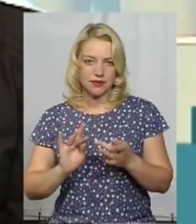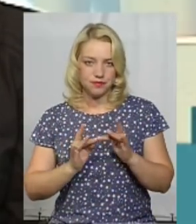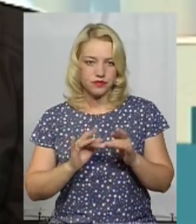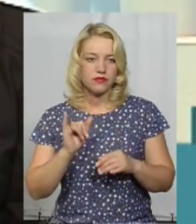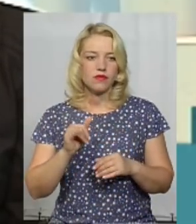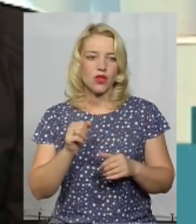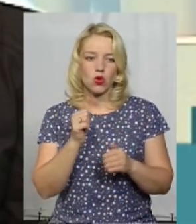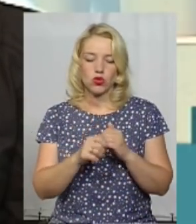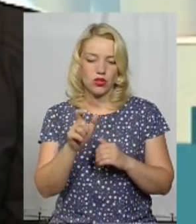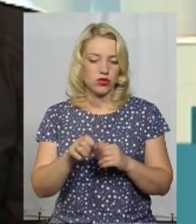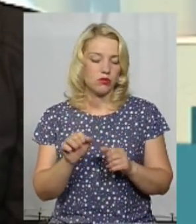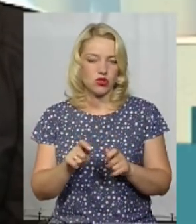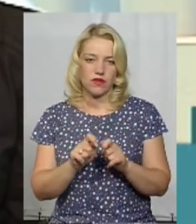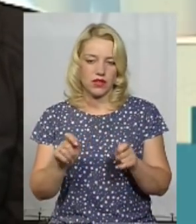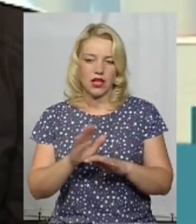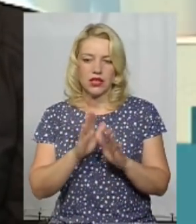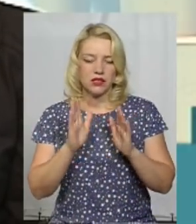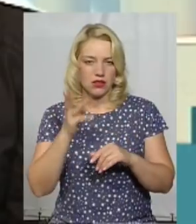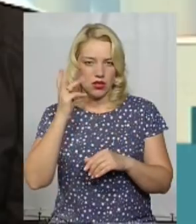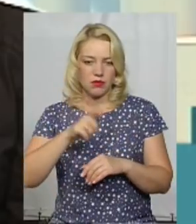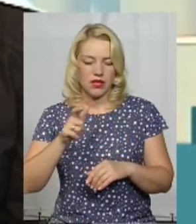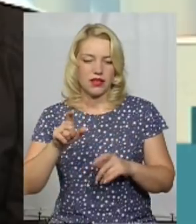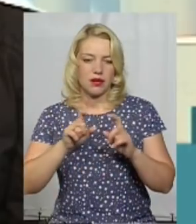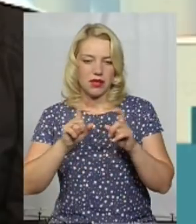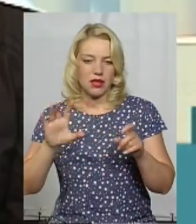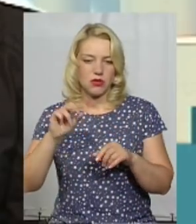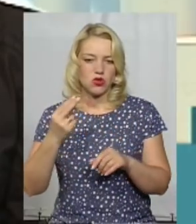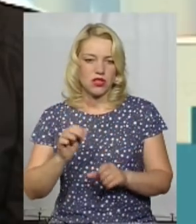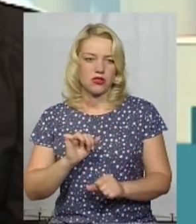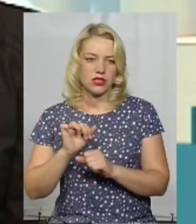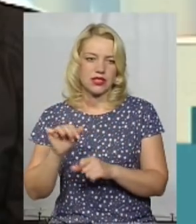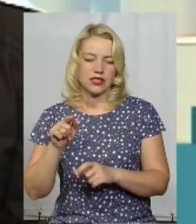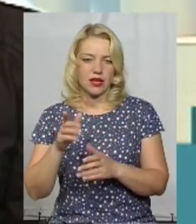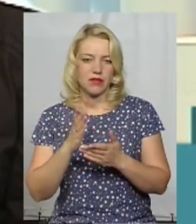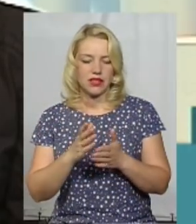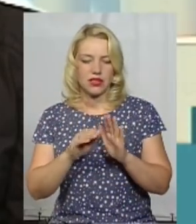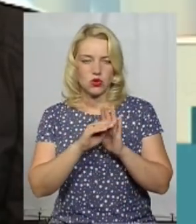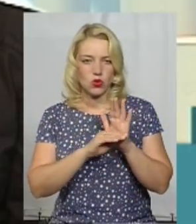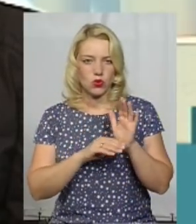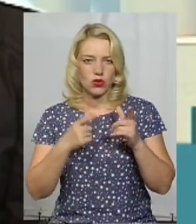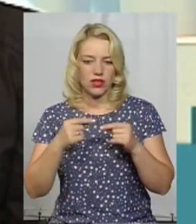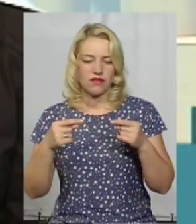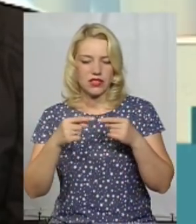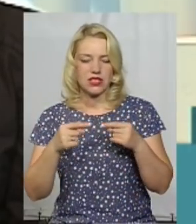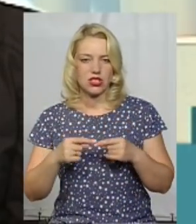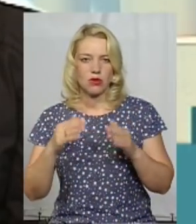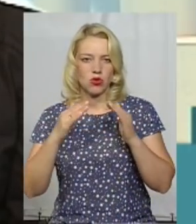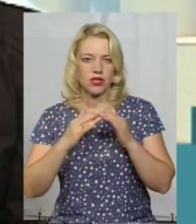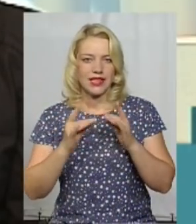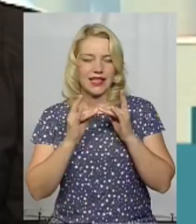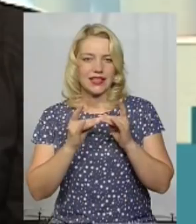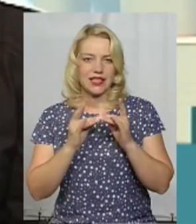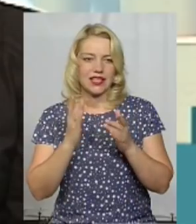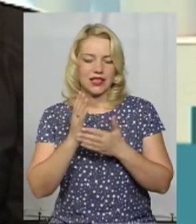відкрити не тільки хмельничани. Департамент соціального захисту. Там є структура, де визначено чітко будинки-інтернати. І є